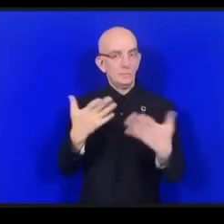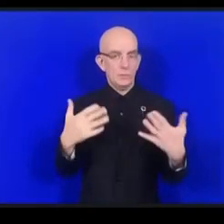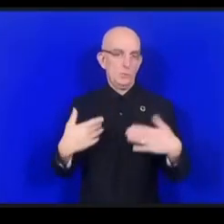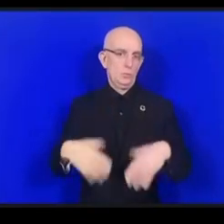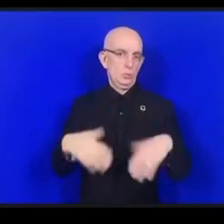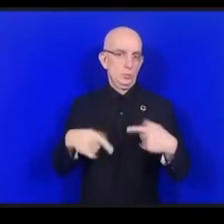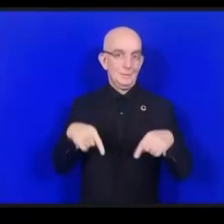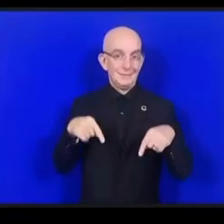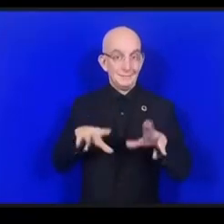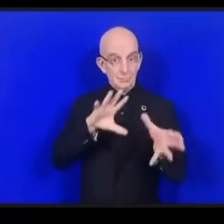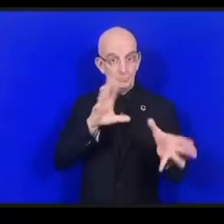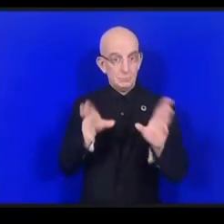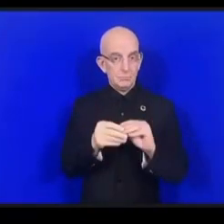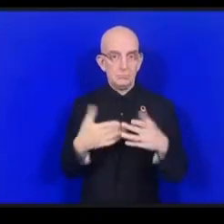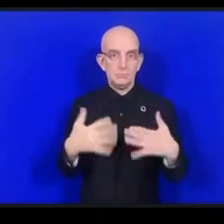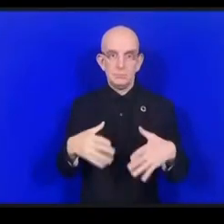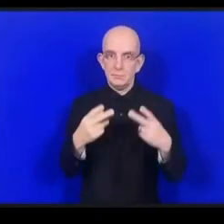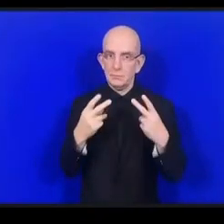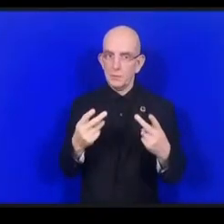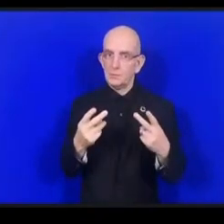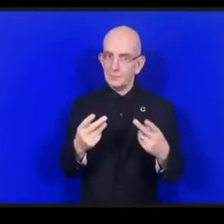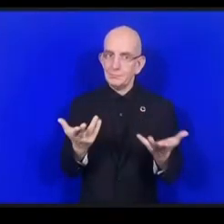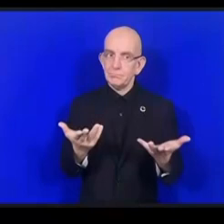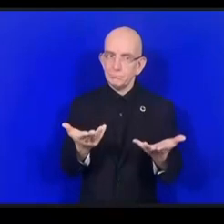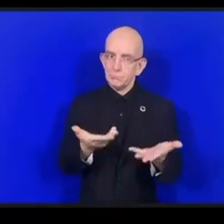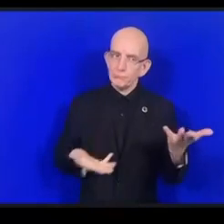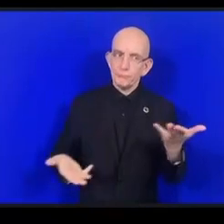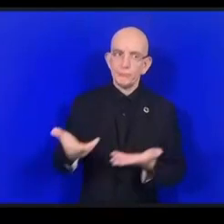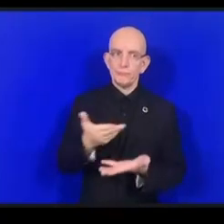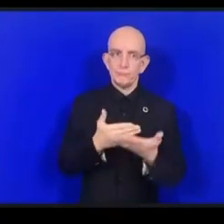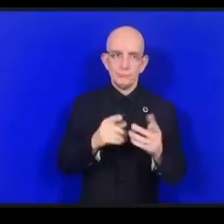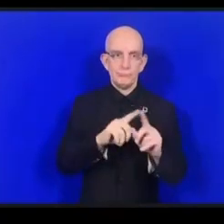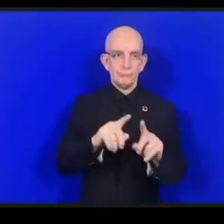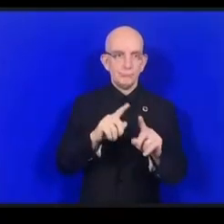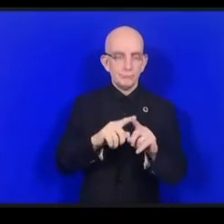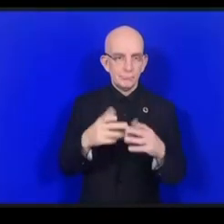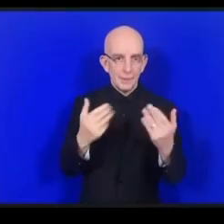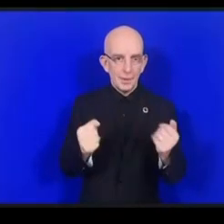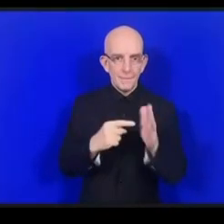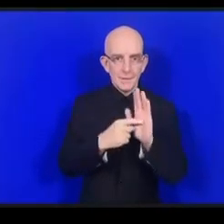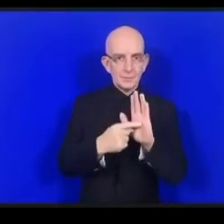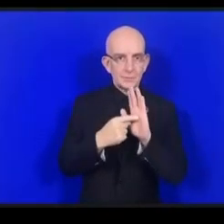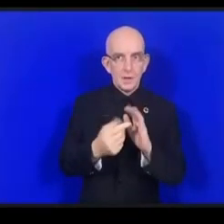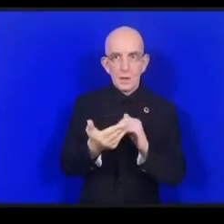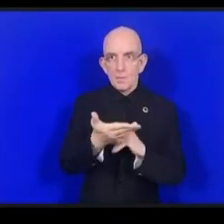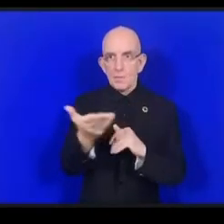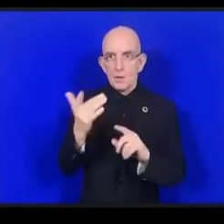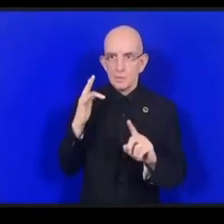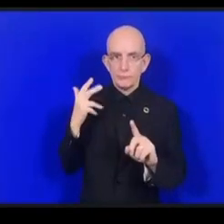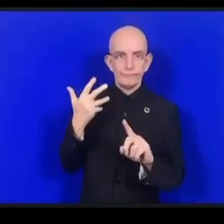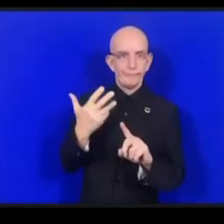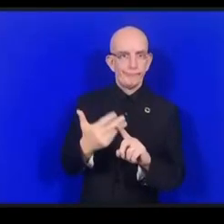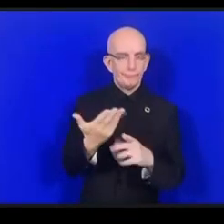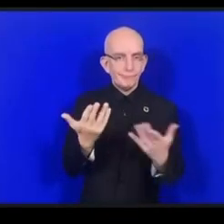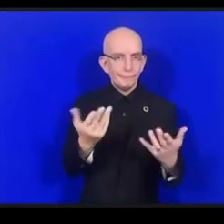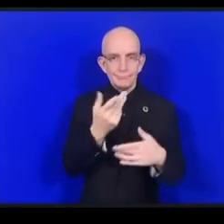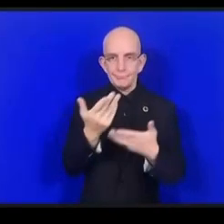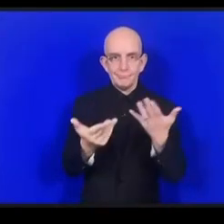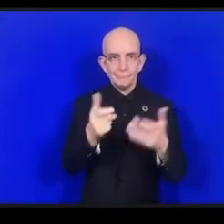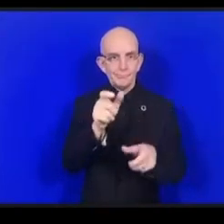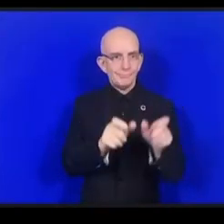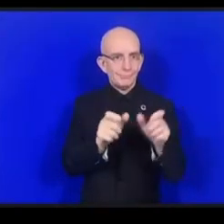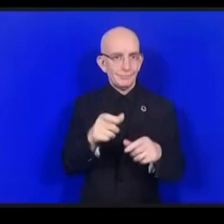وعندنا أمتلاع عدة من الماضي بعضكم قد تعرف على الوردز بانك نالج